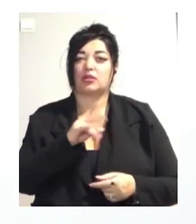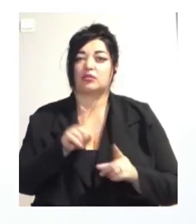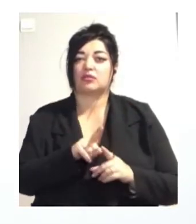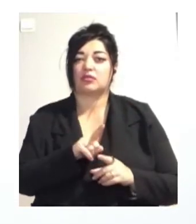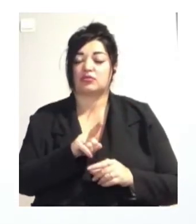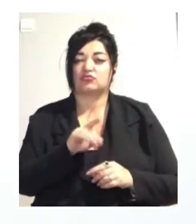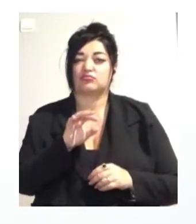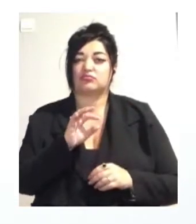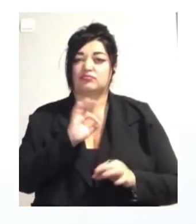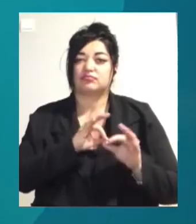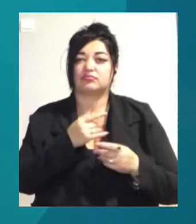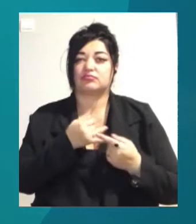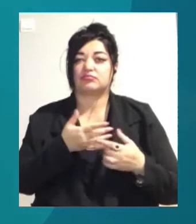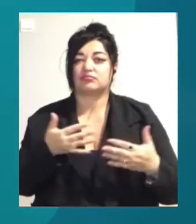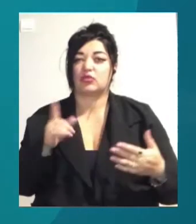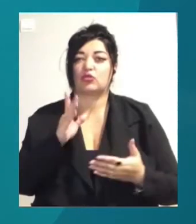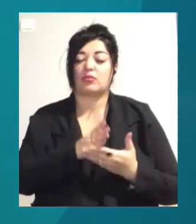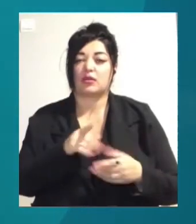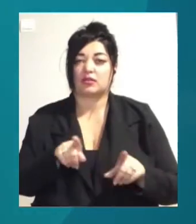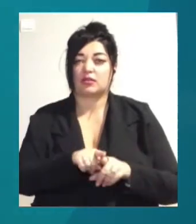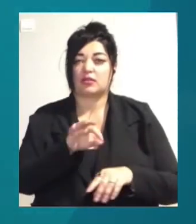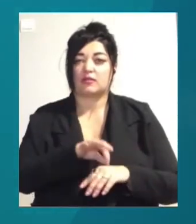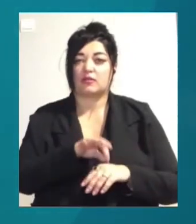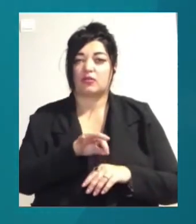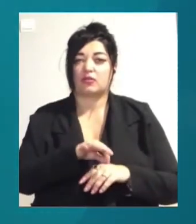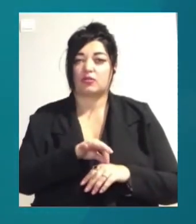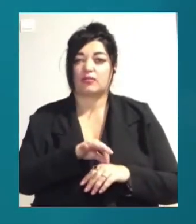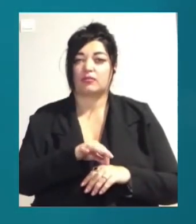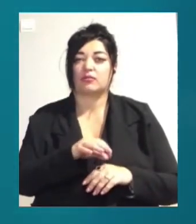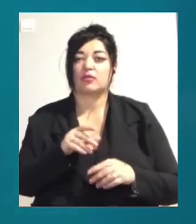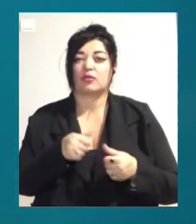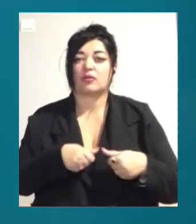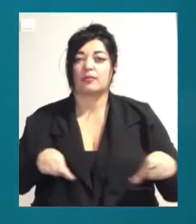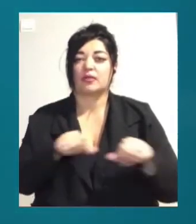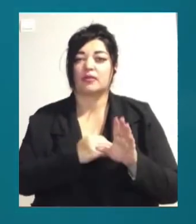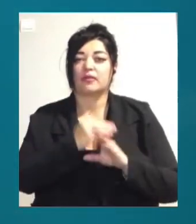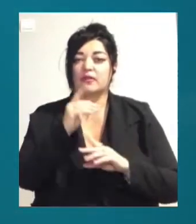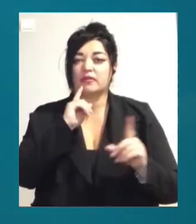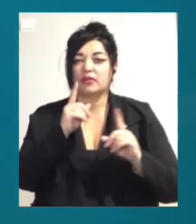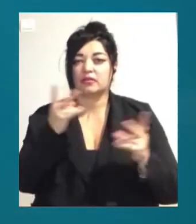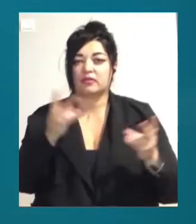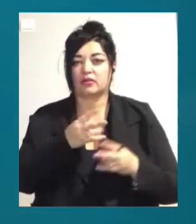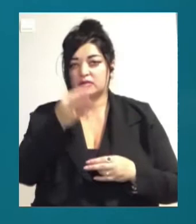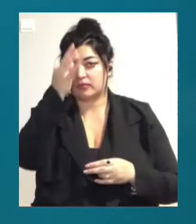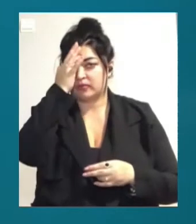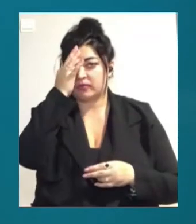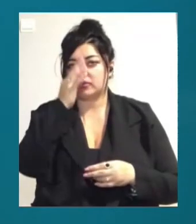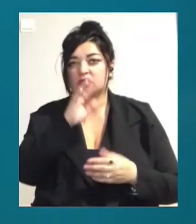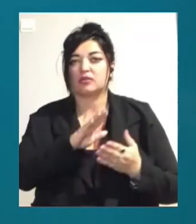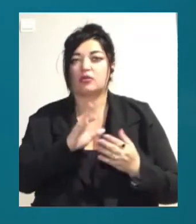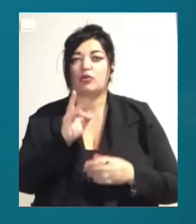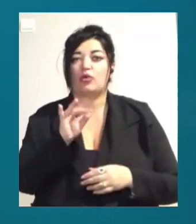хто має хронічні хвороби. У профільному комітеті Верховної Ради кажуть, варто пам'ятати, симптоми коронавірусу схожі на грип.